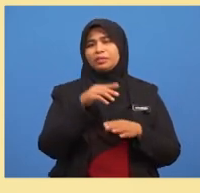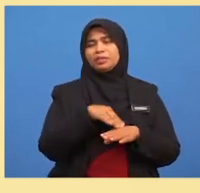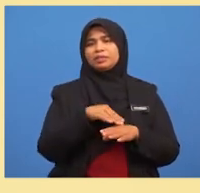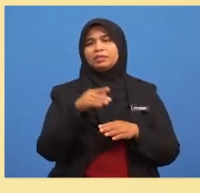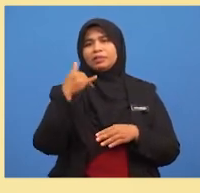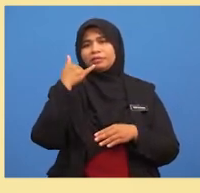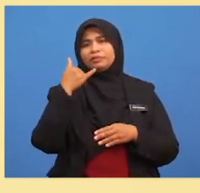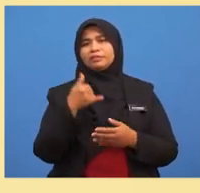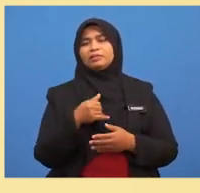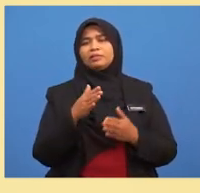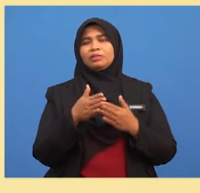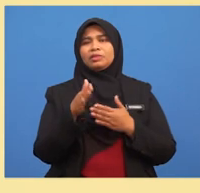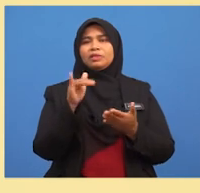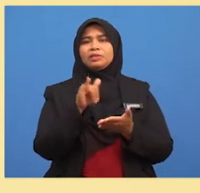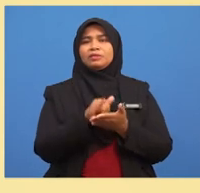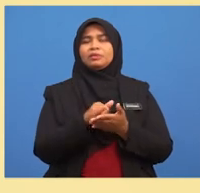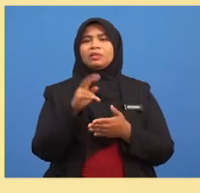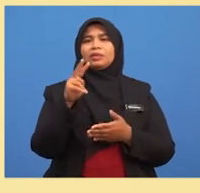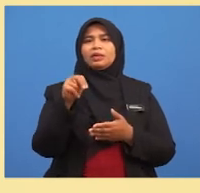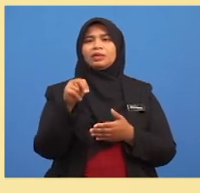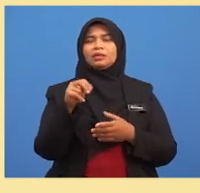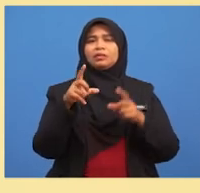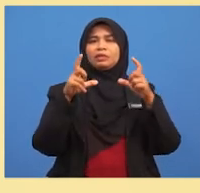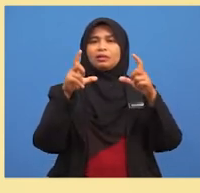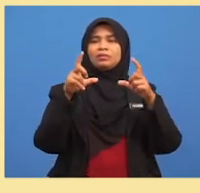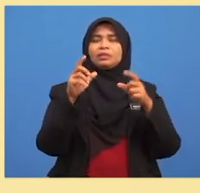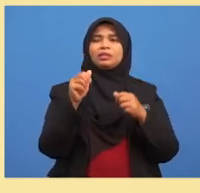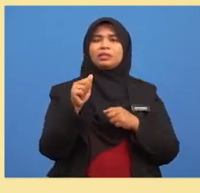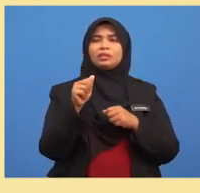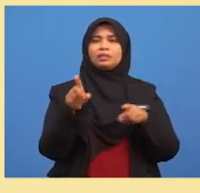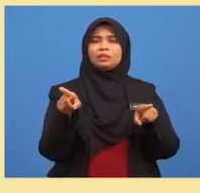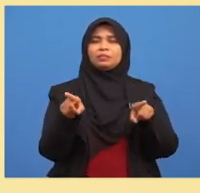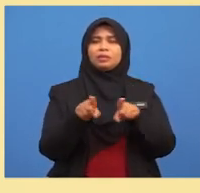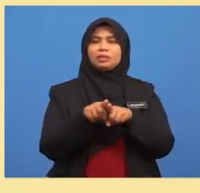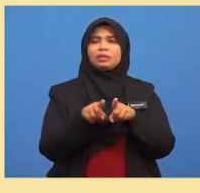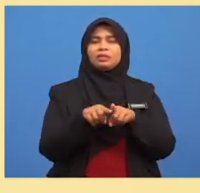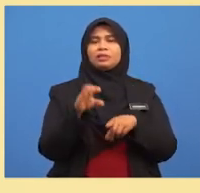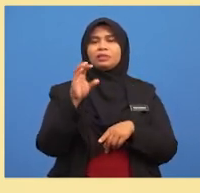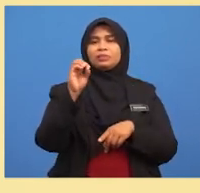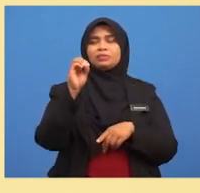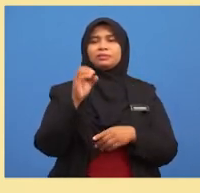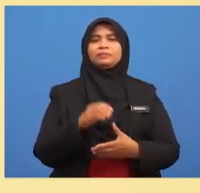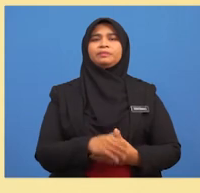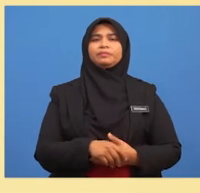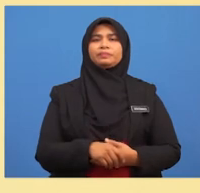telefon itu Oleh itu, n dalam kurungan A sama dengan sifar